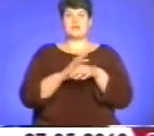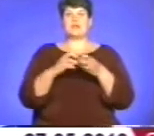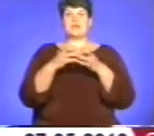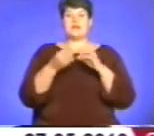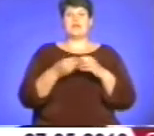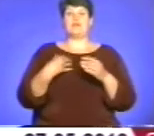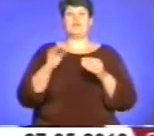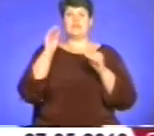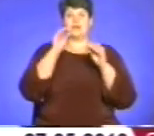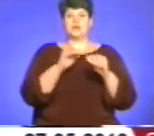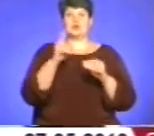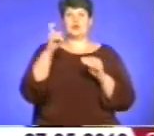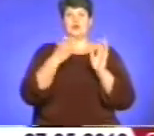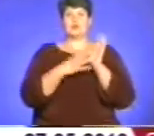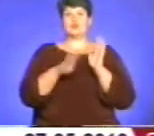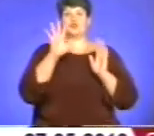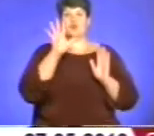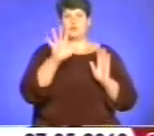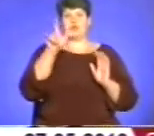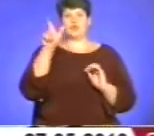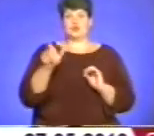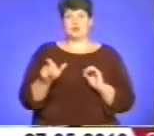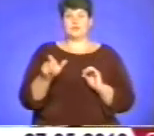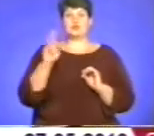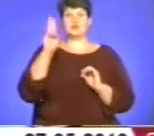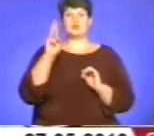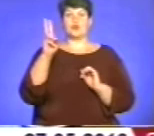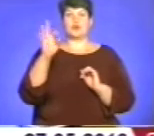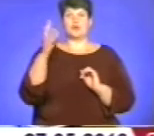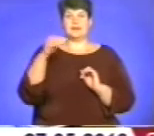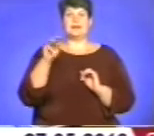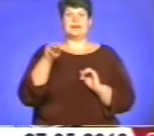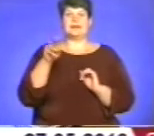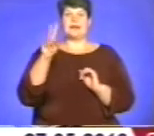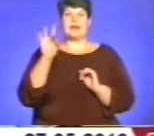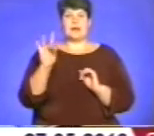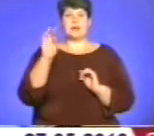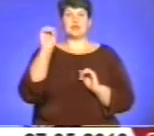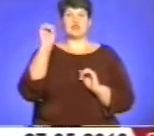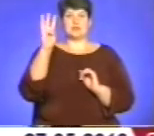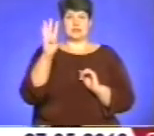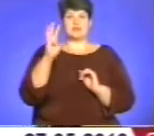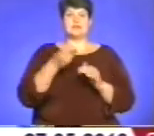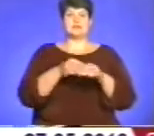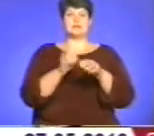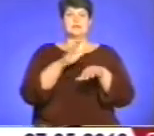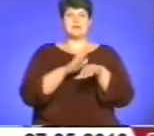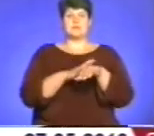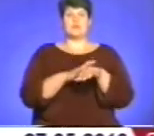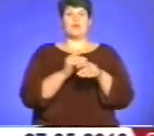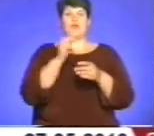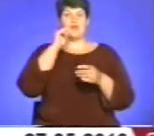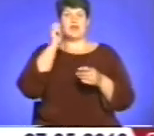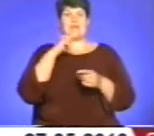вдалося розмістити 195 чоловік в тролейбусі «Шкода ТР-14». Даний рекорд фіксується в Україні вперше.